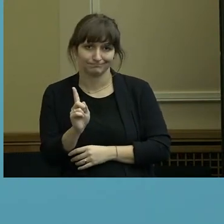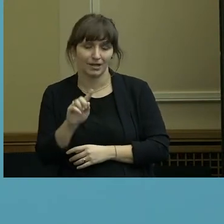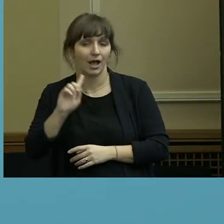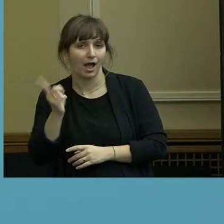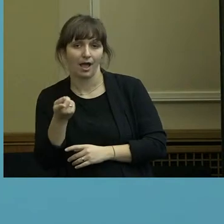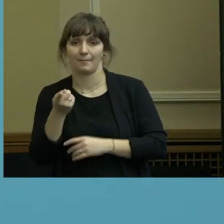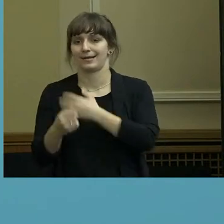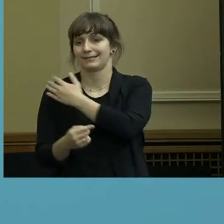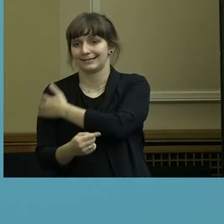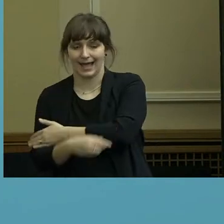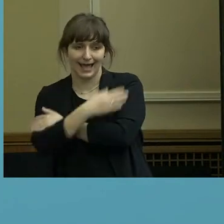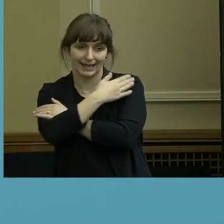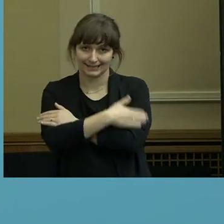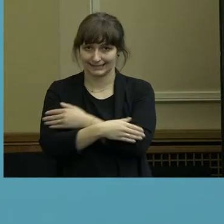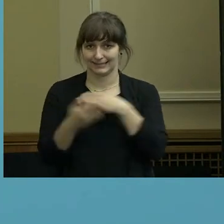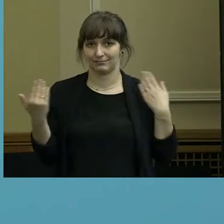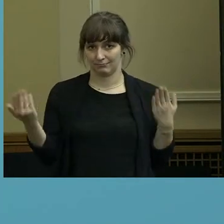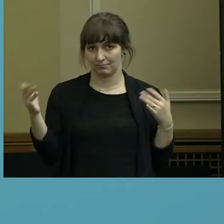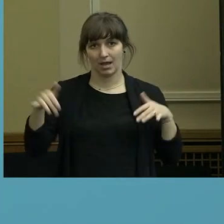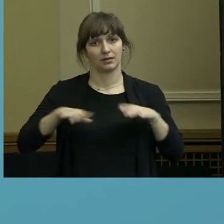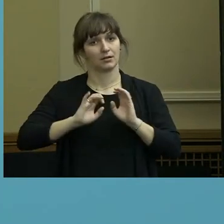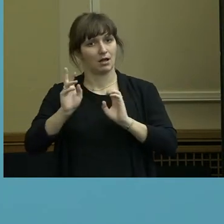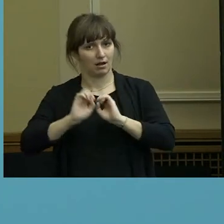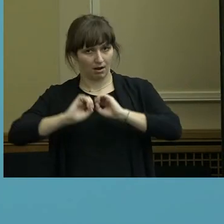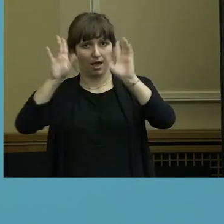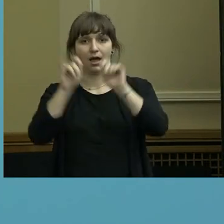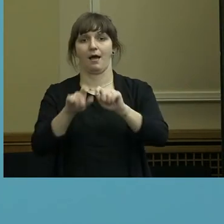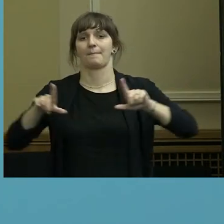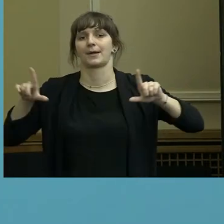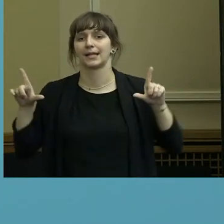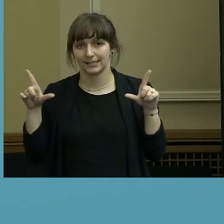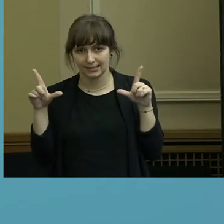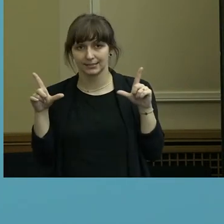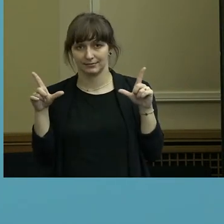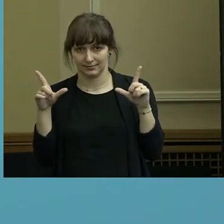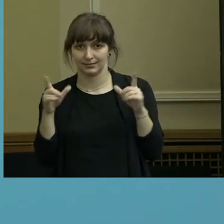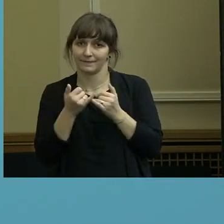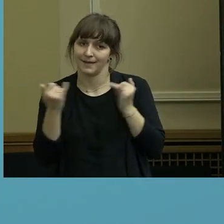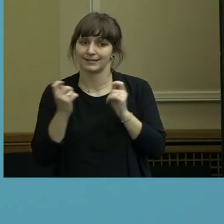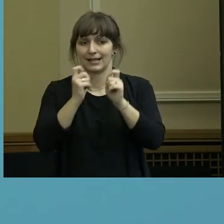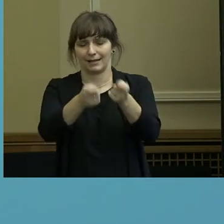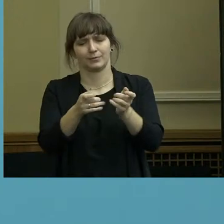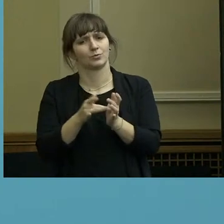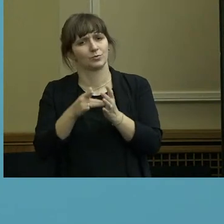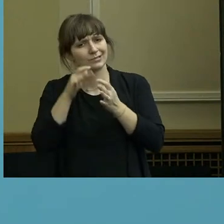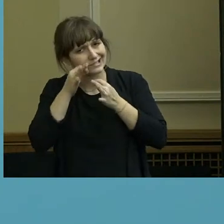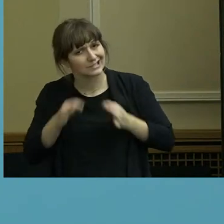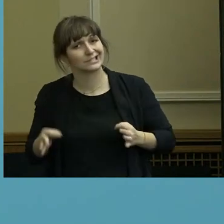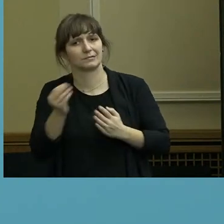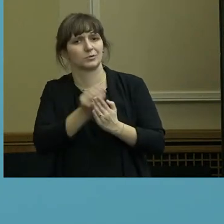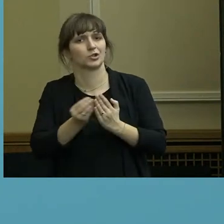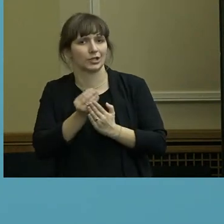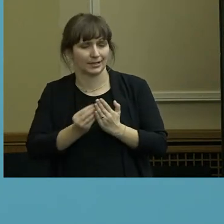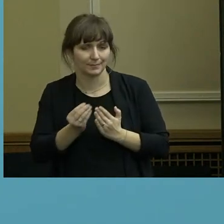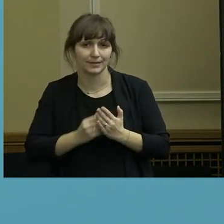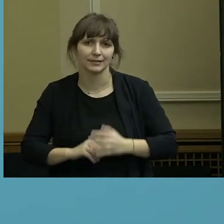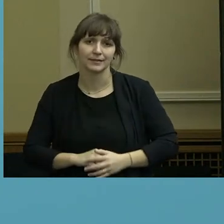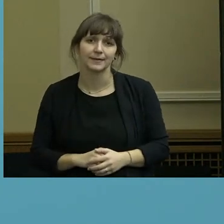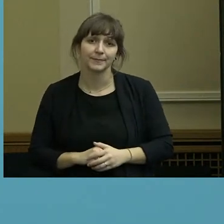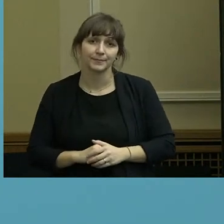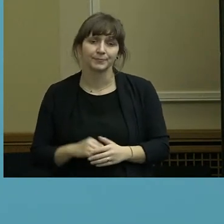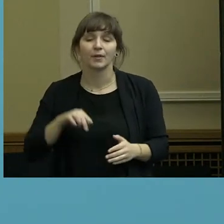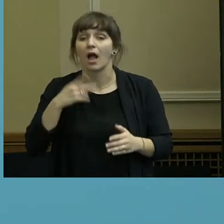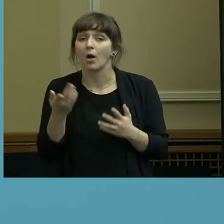Vorstellungen haben, wo das eigentlich landet, weil es also sehr genau beschrieben ist. Und im Übrigen auch ein